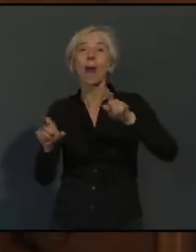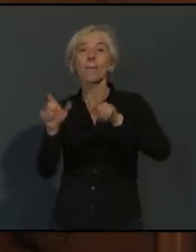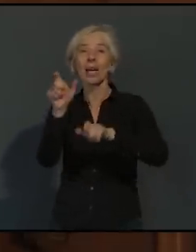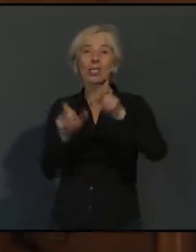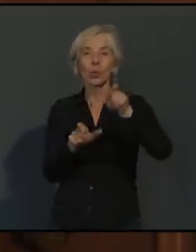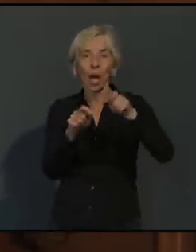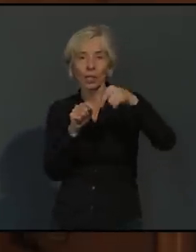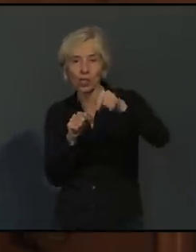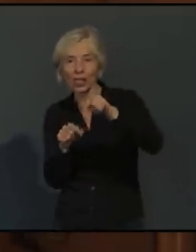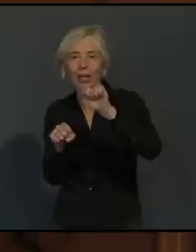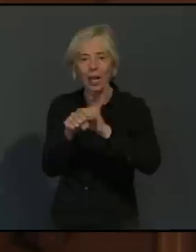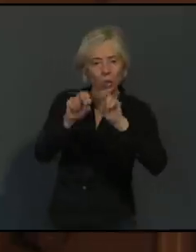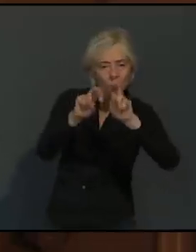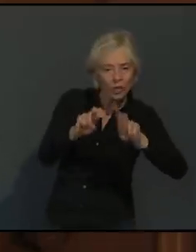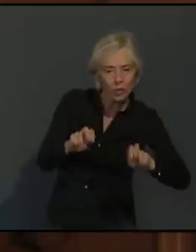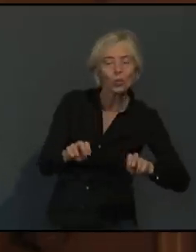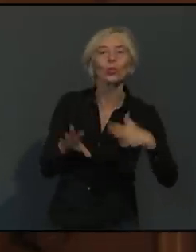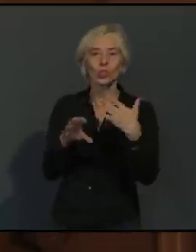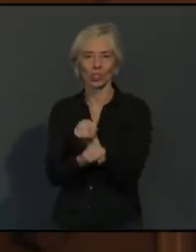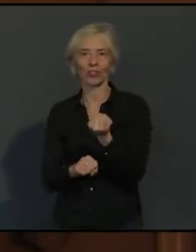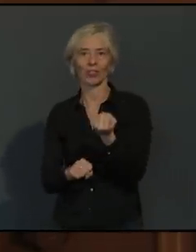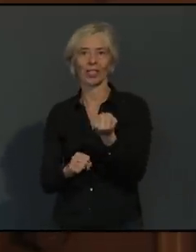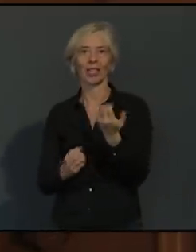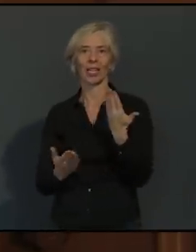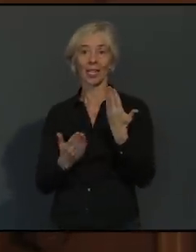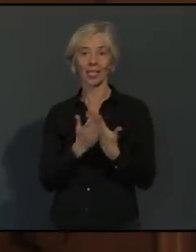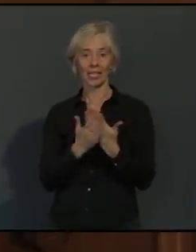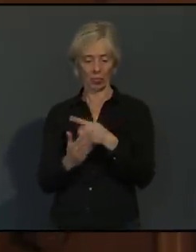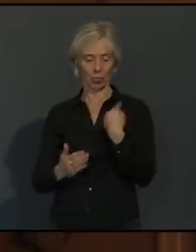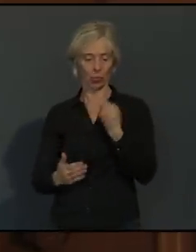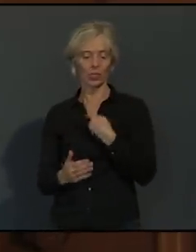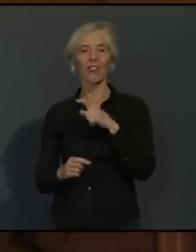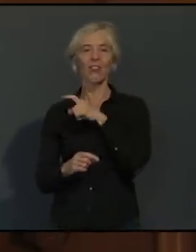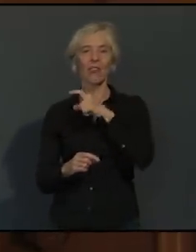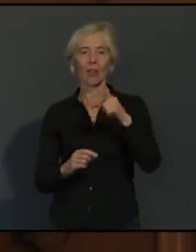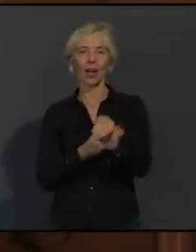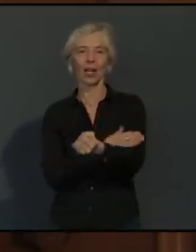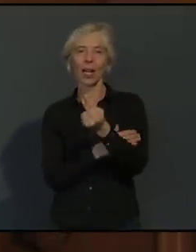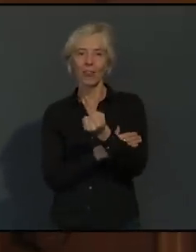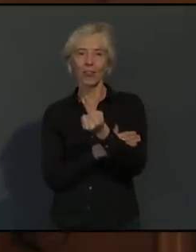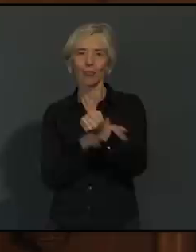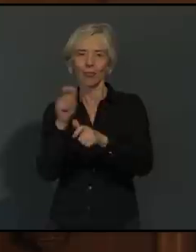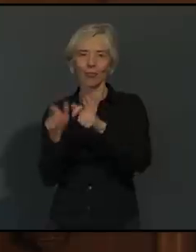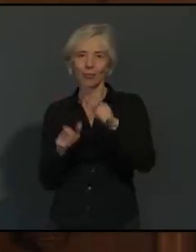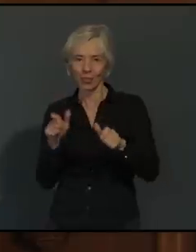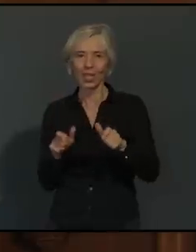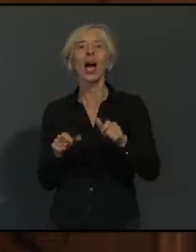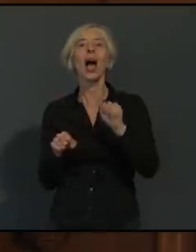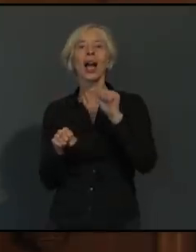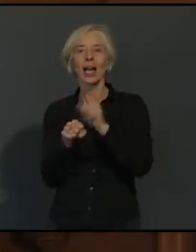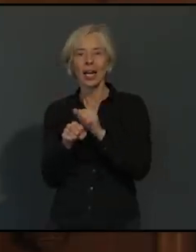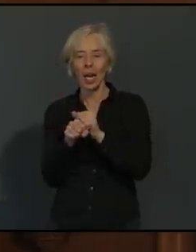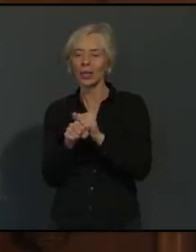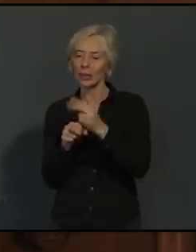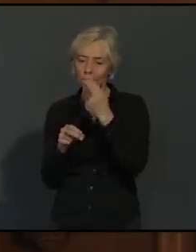funktioniert, ist es uns möglich, die Fachkräfte jetzt wirklich darauf zu konzentrieren, wofür man Fachkräfte braucht, nämlich auf